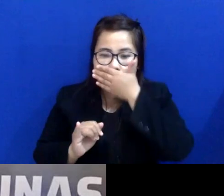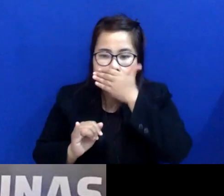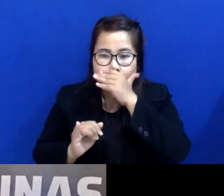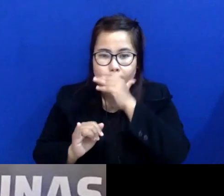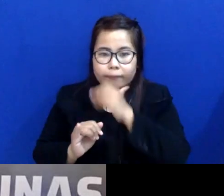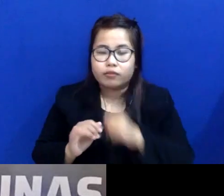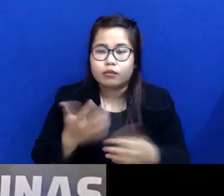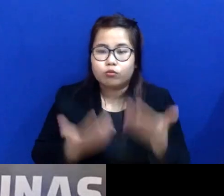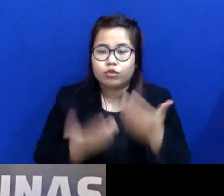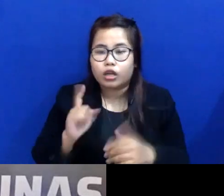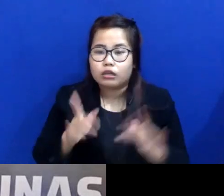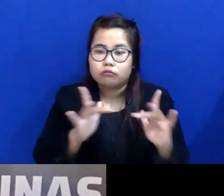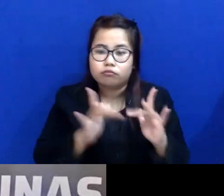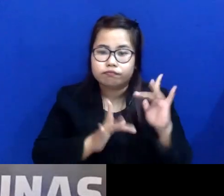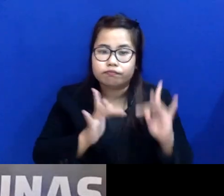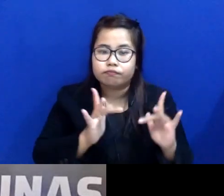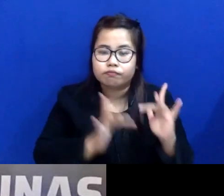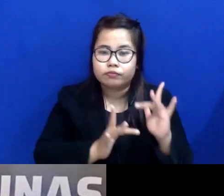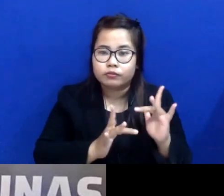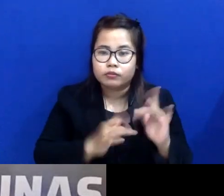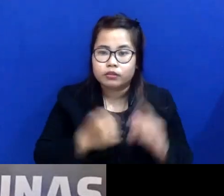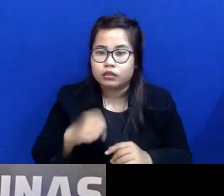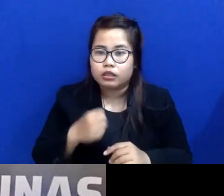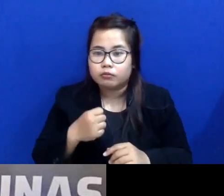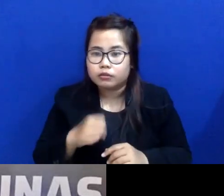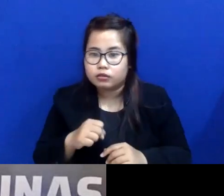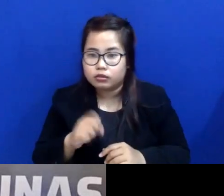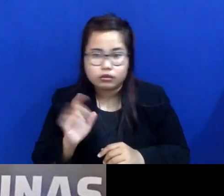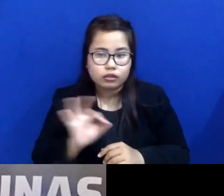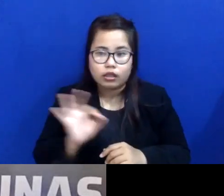sedang mengalami kendala teknis dan tidak ada bersama dengan kami.